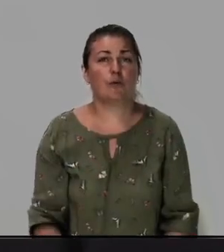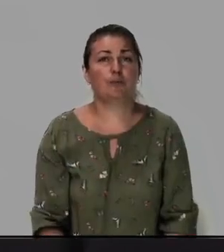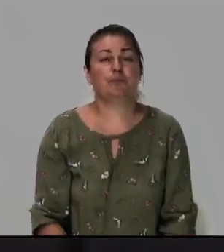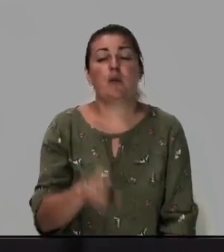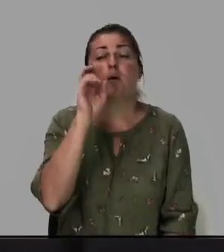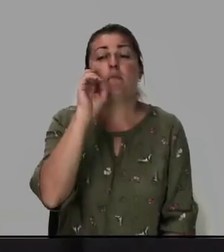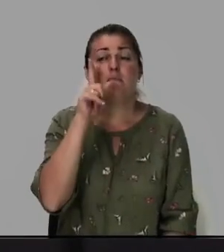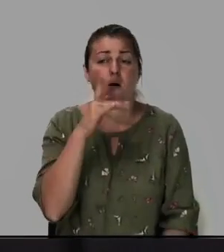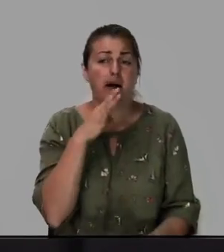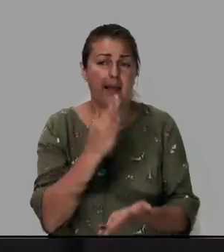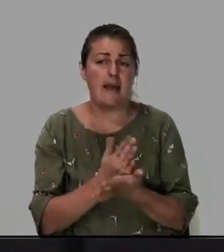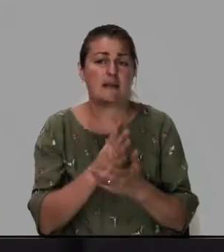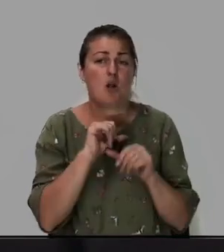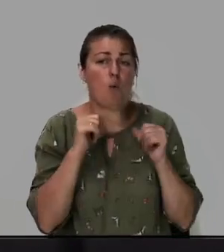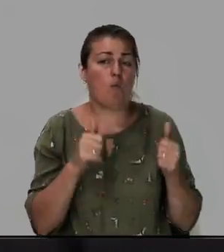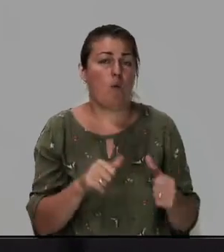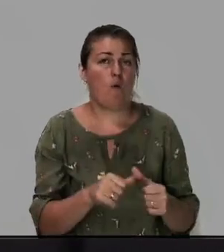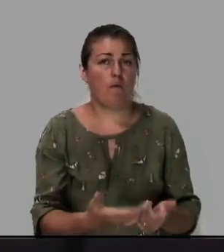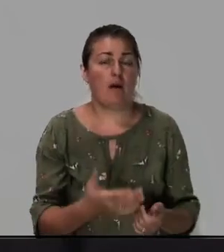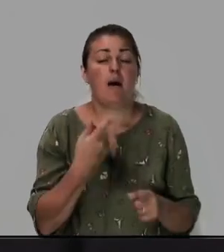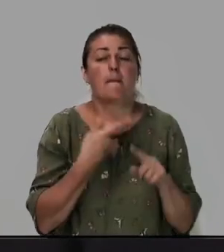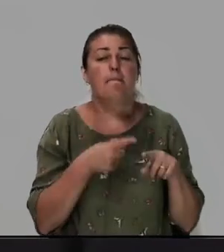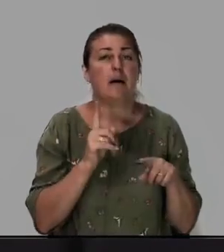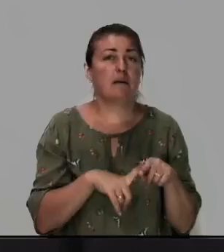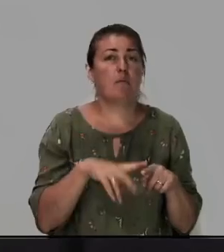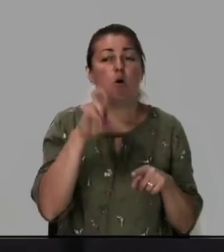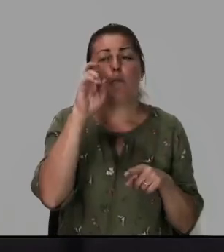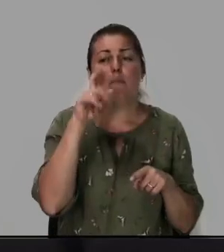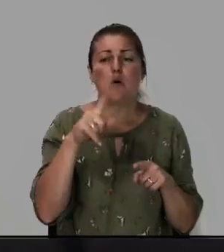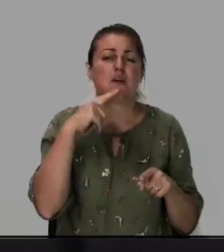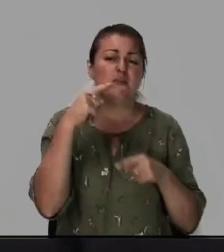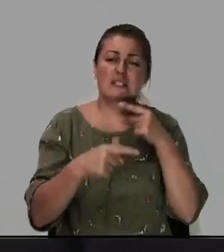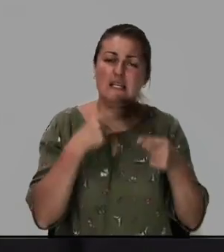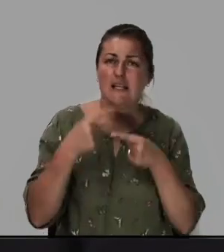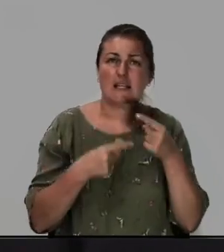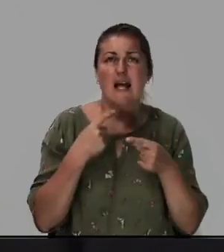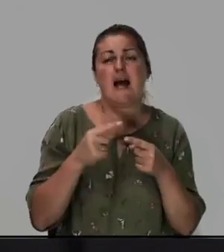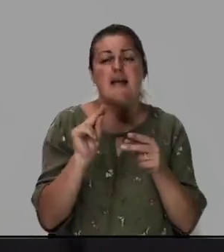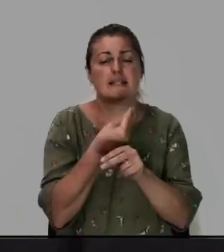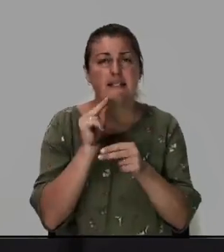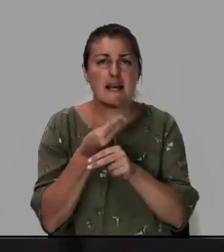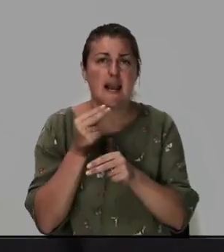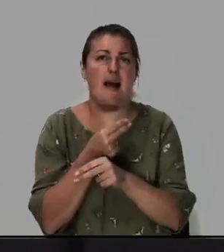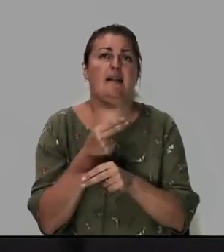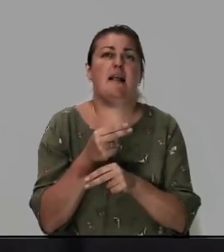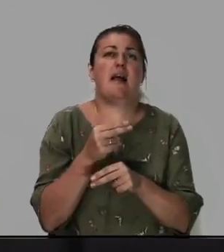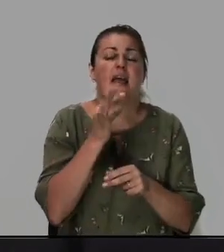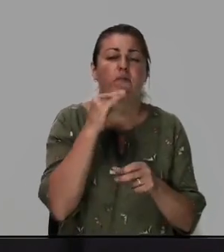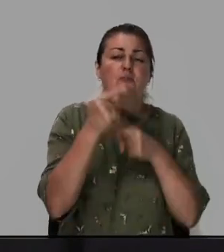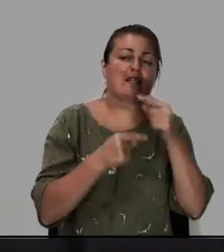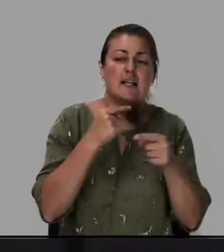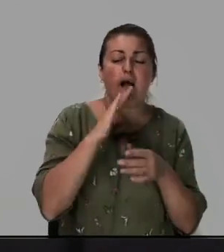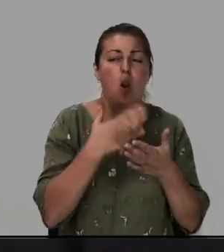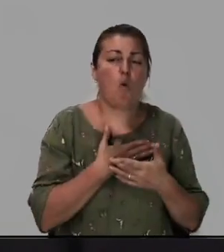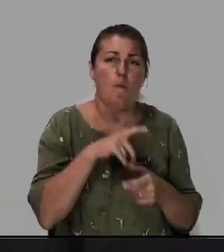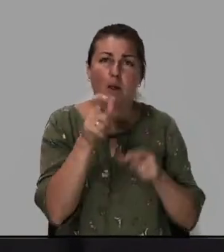Бог есть любовь. Поэтому Бог всегда исчелял и всегда любил